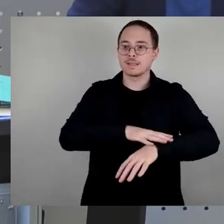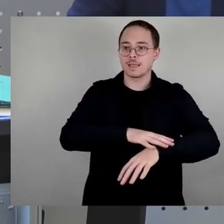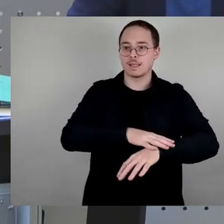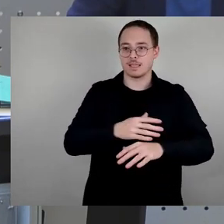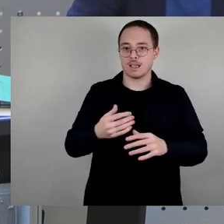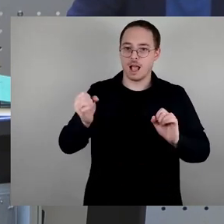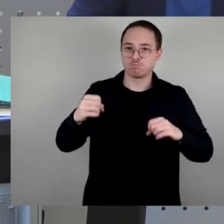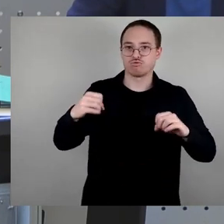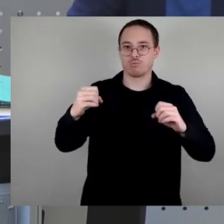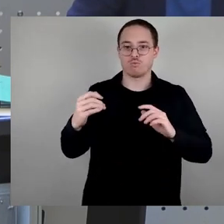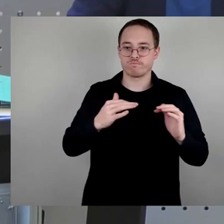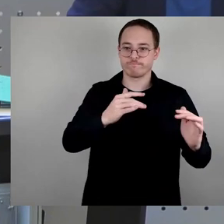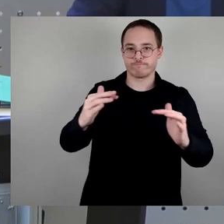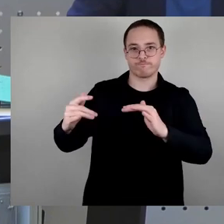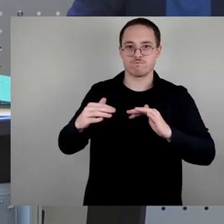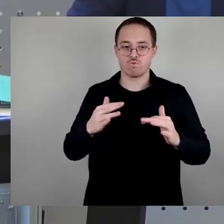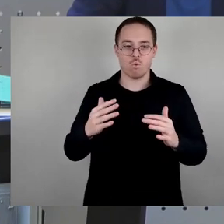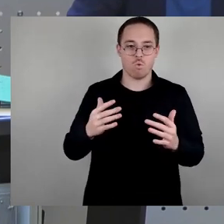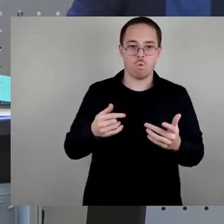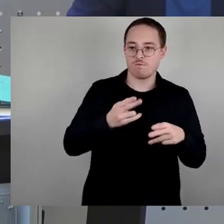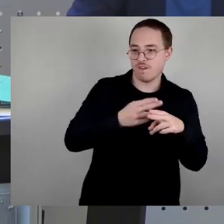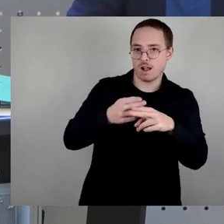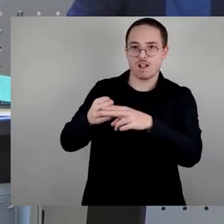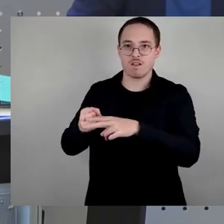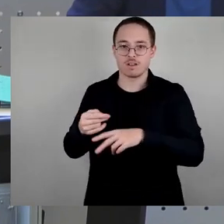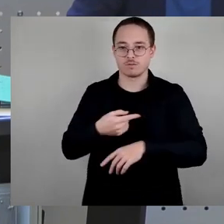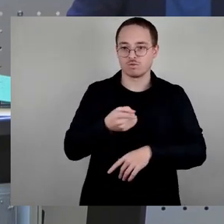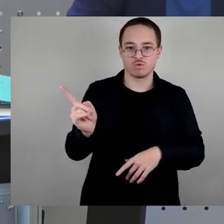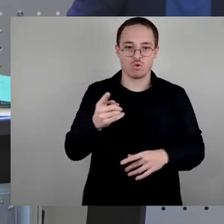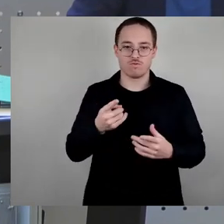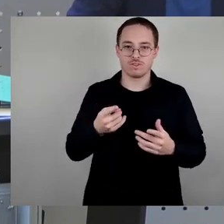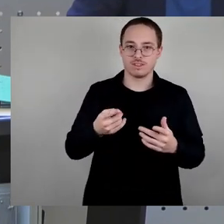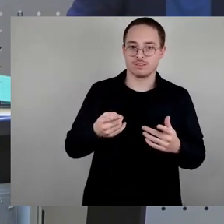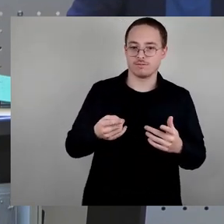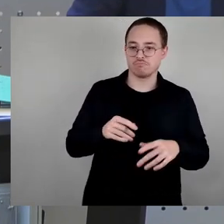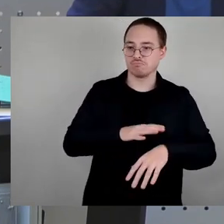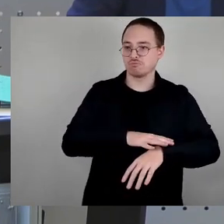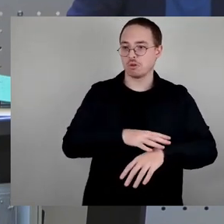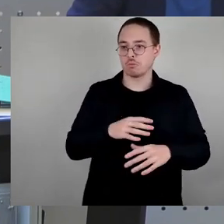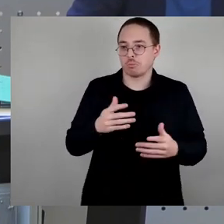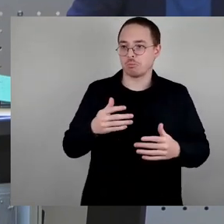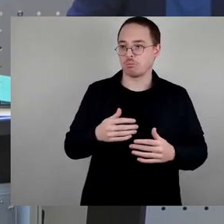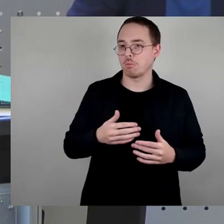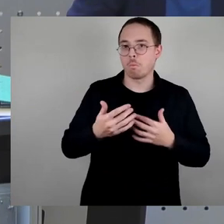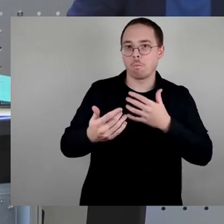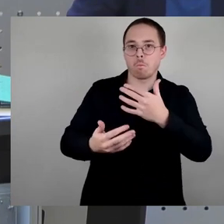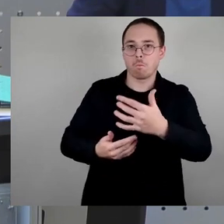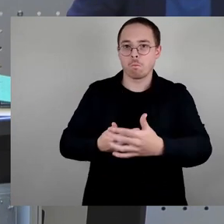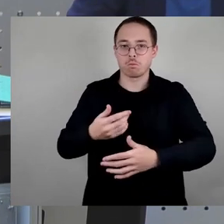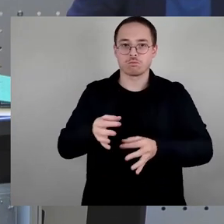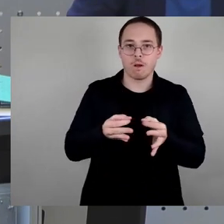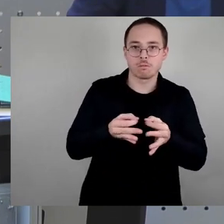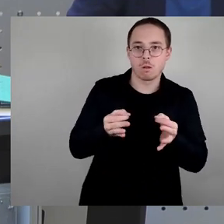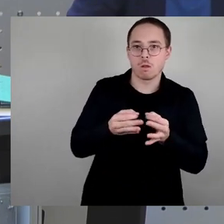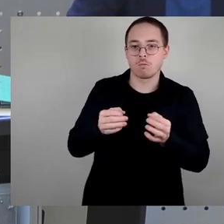sich bei der Beantwortung in zahlreichen Anfragen entsetzter Bürger dann tagelang Zeit zu lassen, zeigt dann doch ein gewisses Maß an Gleichgültigkeit bei